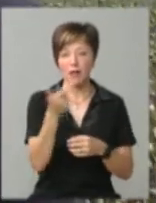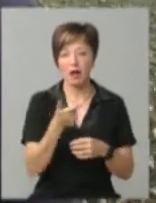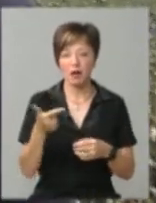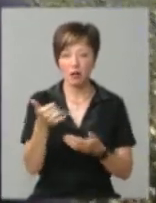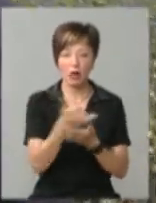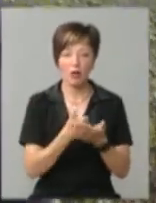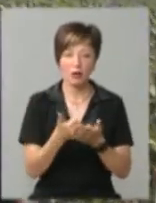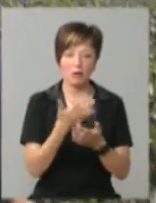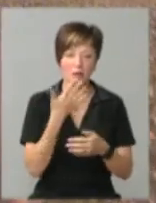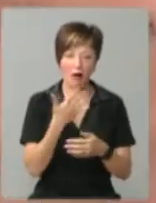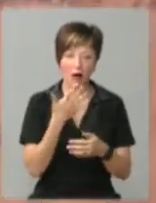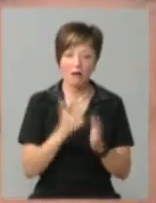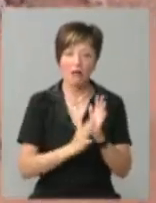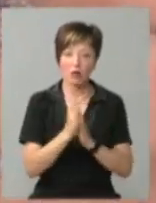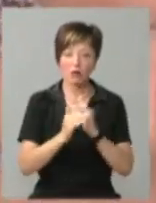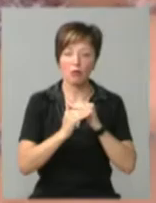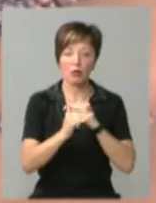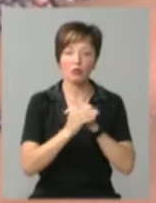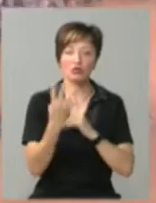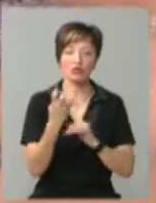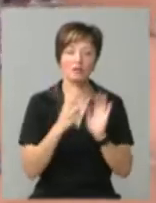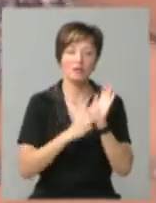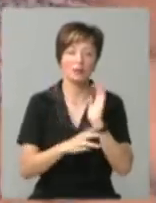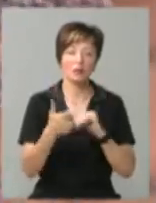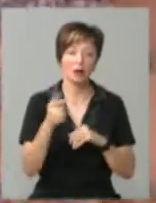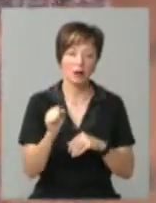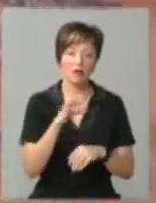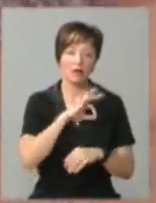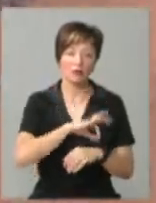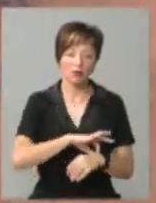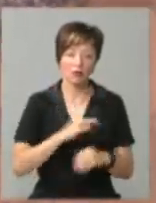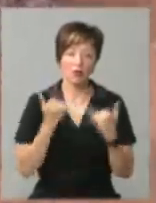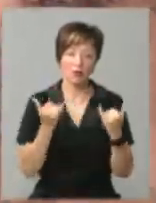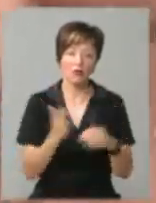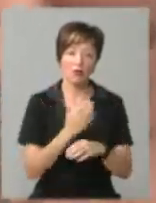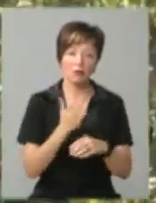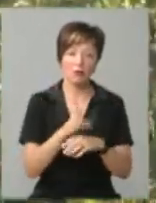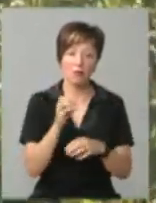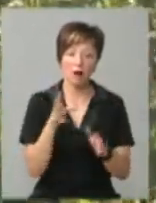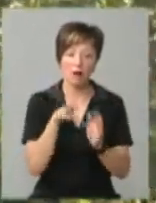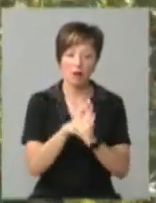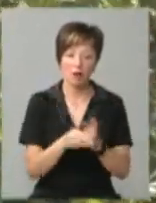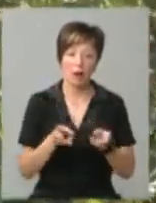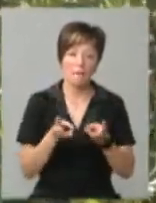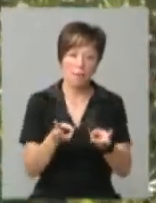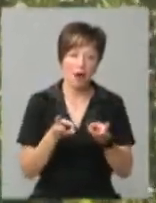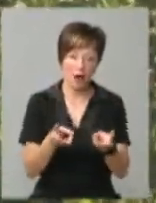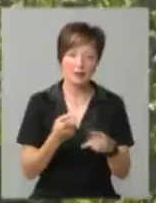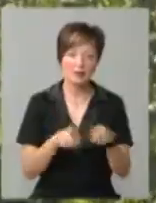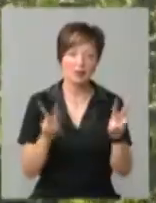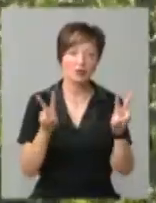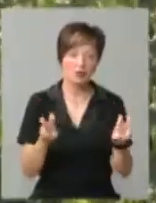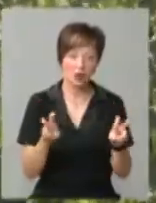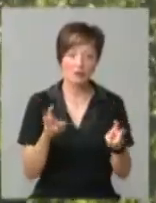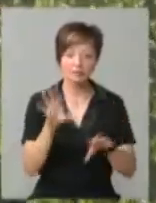низким вмістом морфіну. Його вирощують на площах 480 гектарів і використовують для виробництва макової начинки і в пекарстві. Цей сорт, каже агроном,